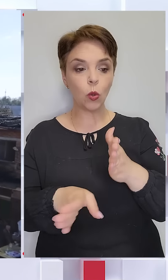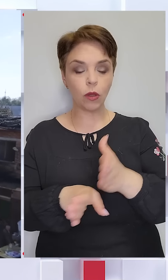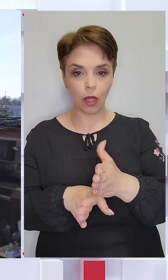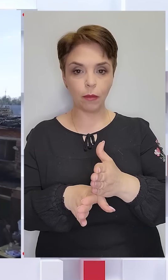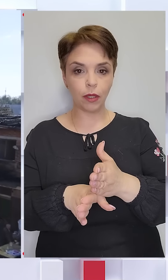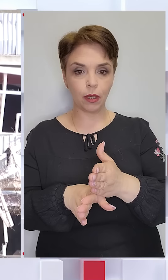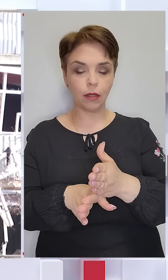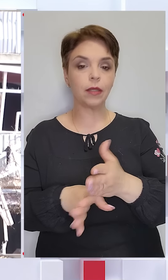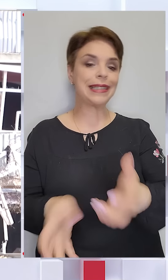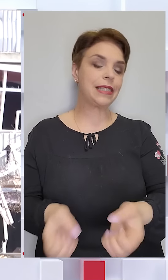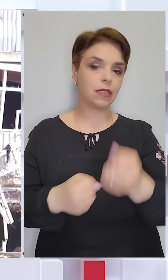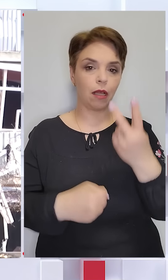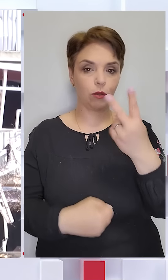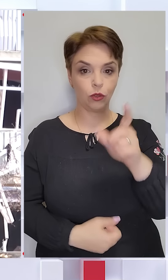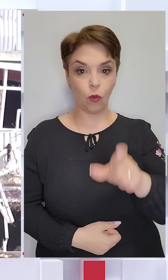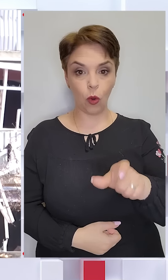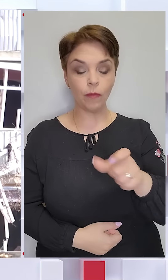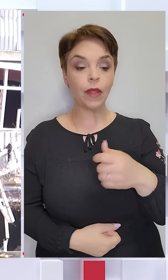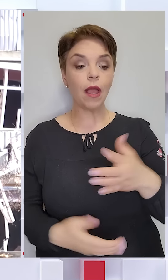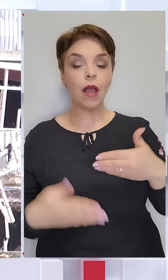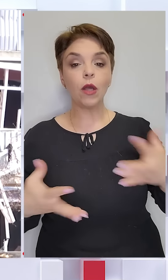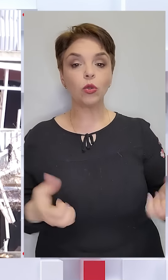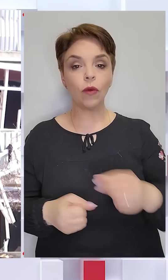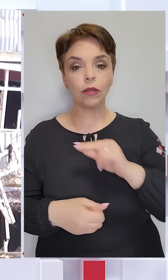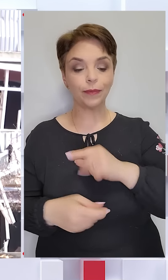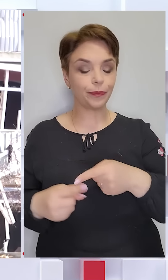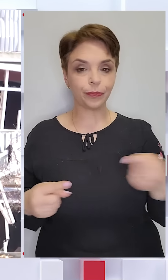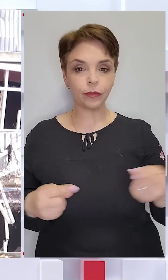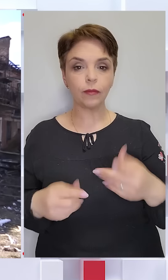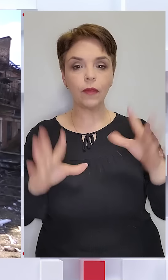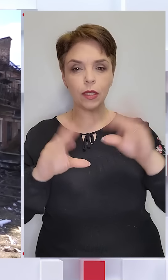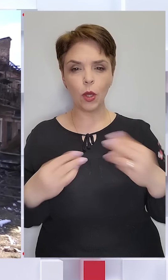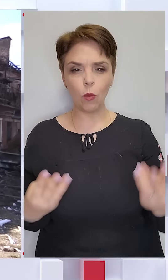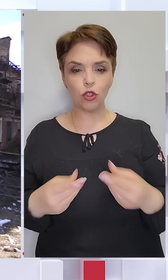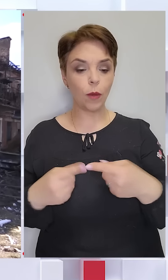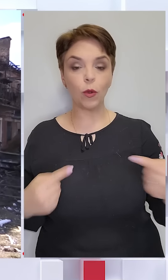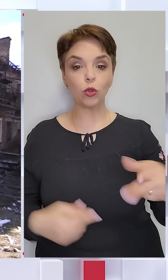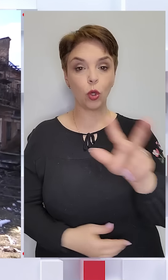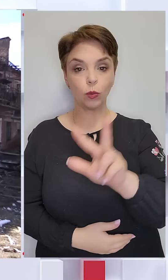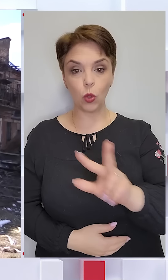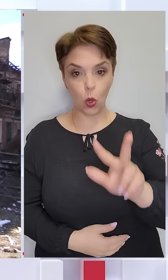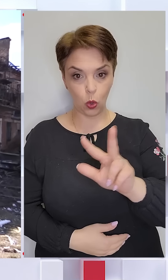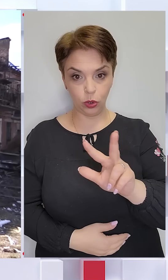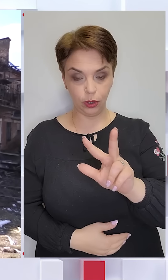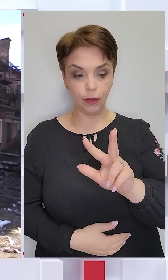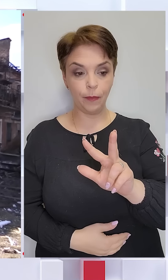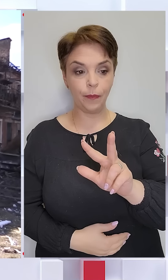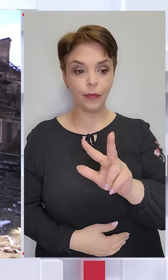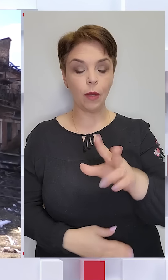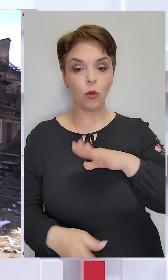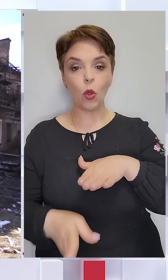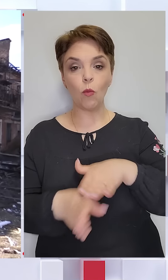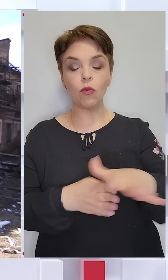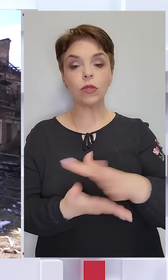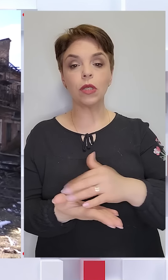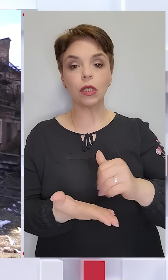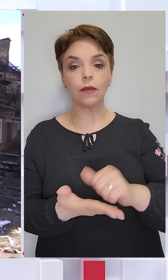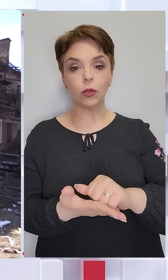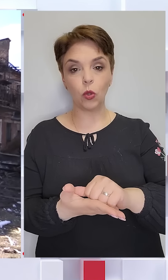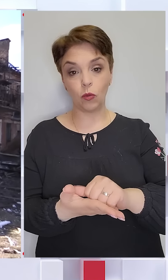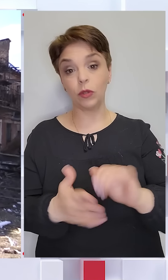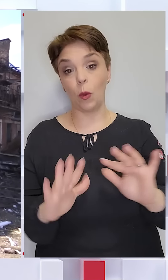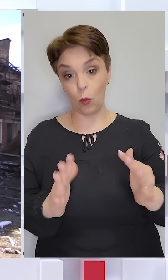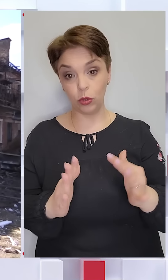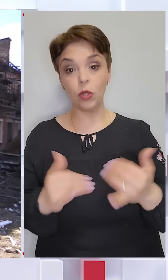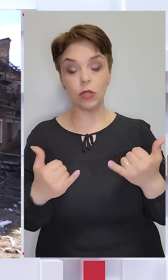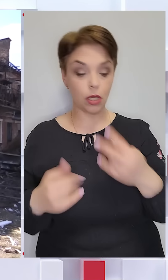дістали двох. Рятування роботи тривали, і також гасіння пожежі, протягом трьох годин було повністю ліквідувано на звичайну подію.